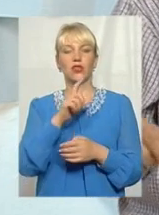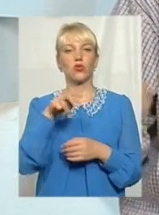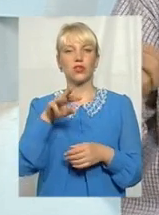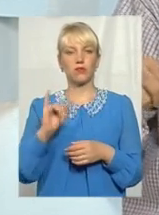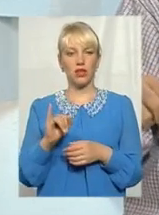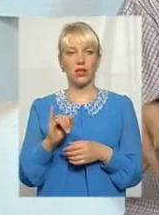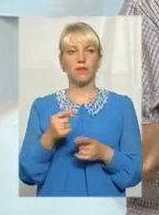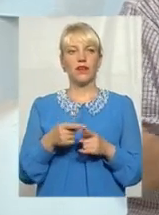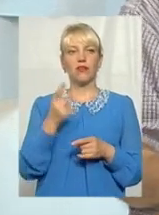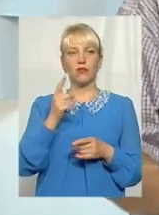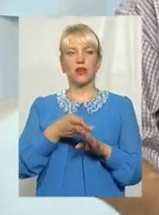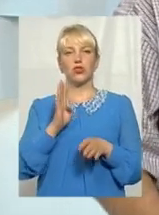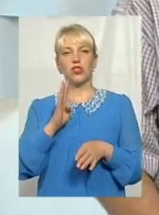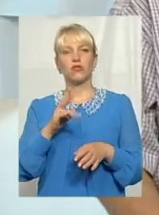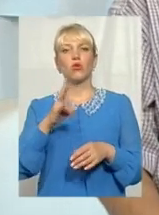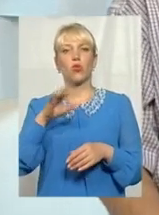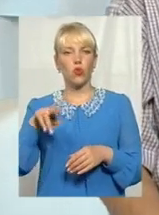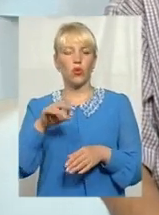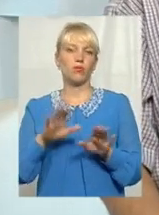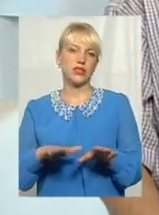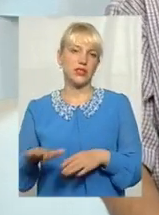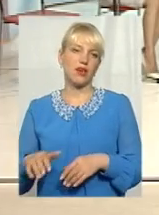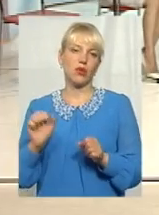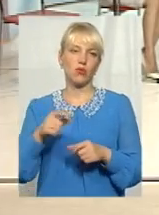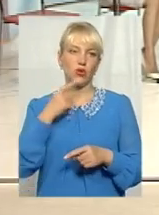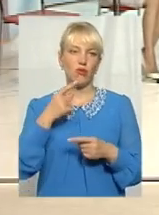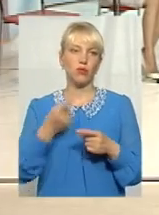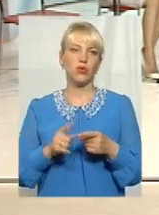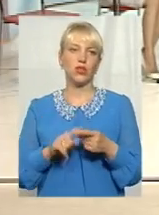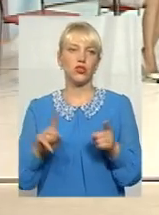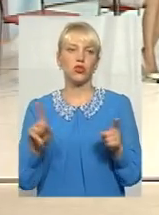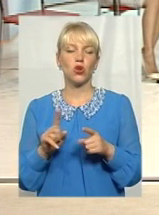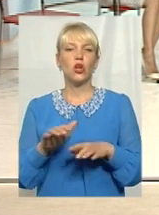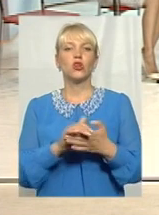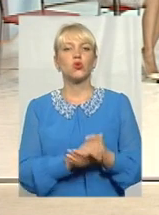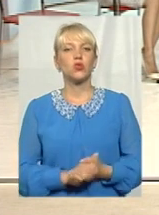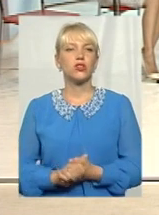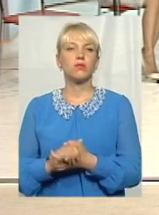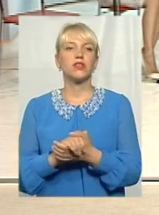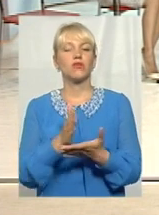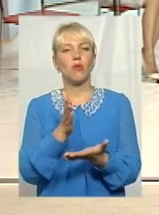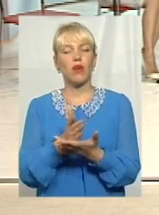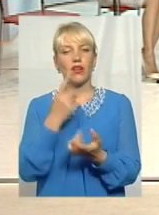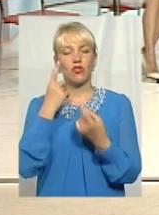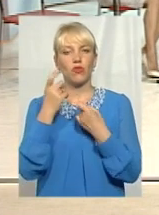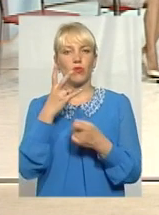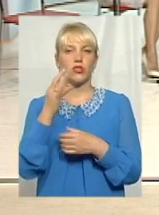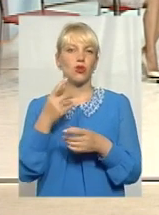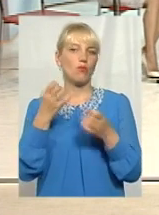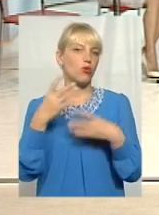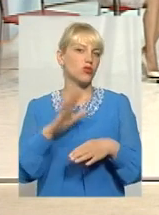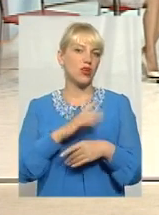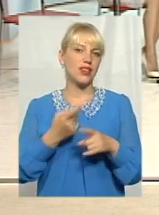інформації і в першу чергу до місцевих. Ми можемо говорити про те, що суспільство має інформацію, але просто нею не